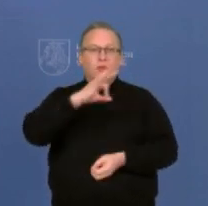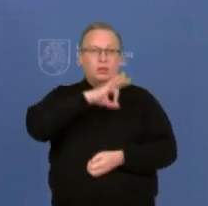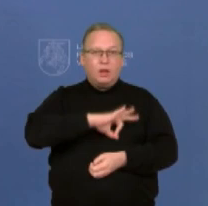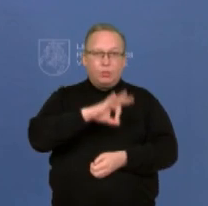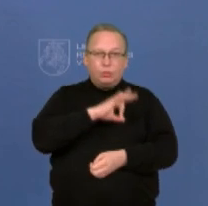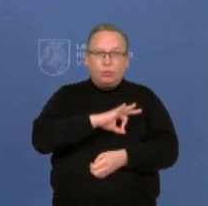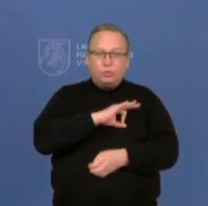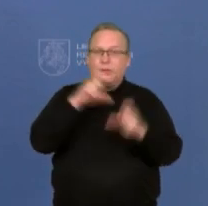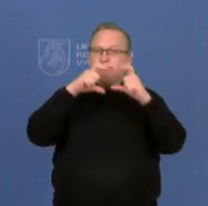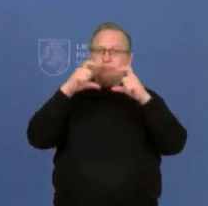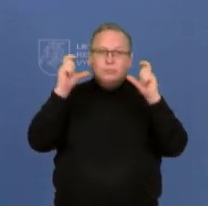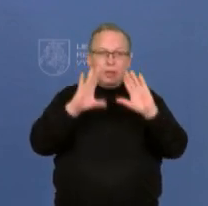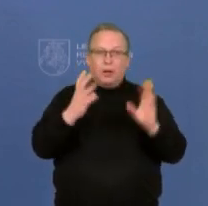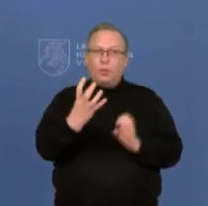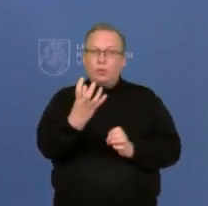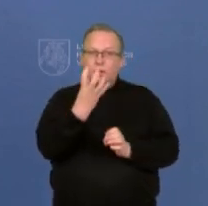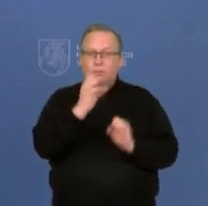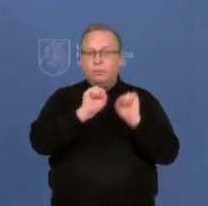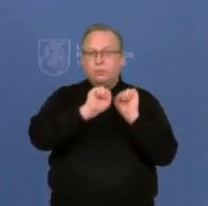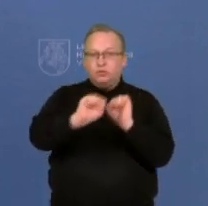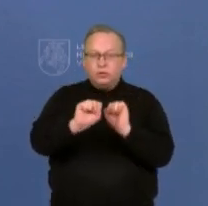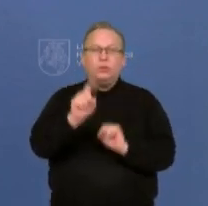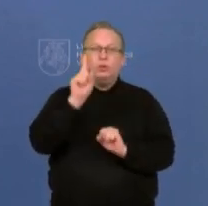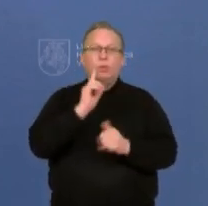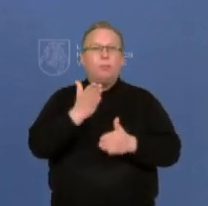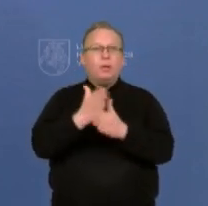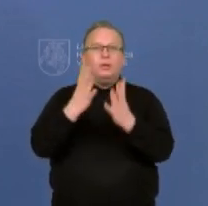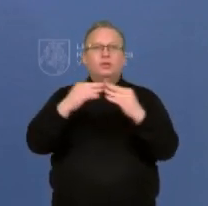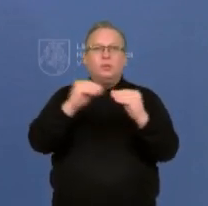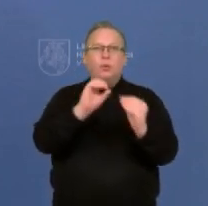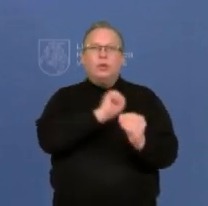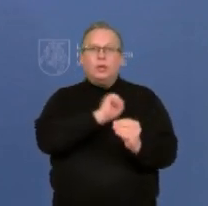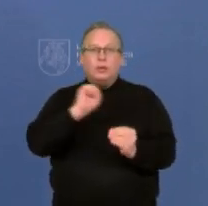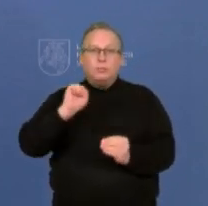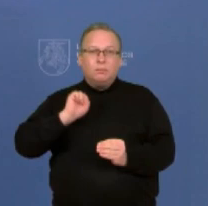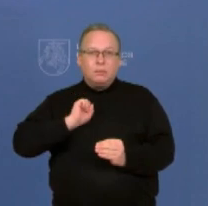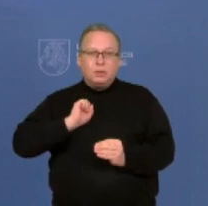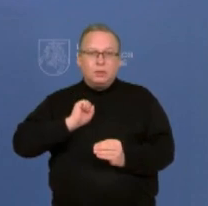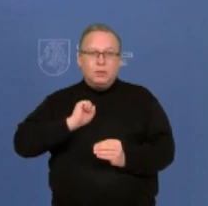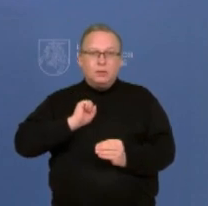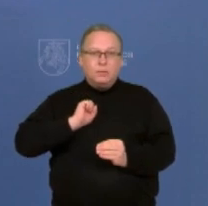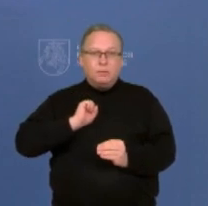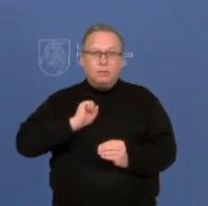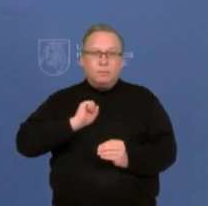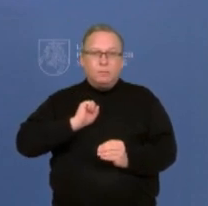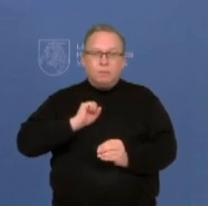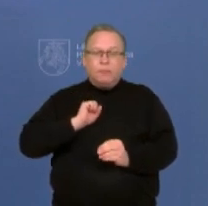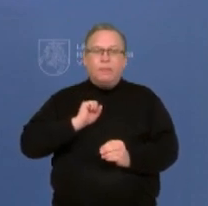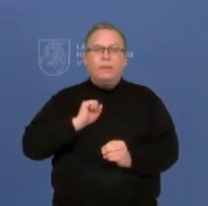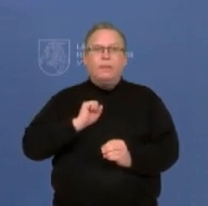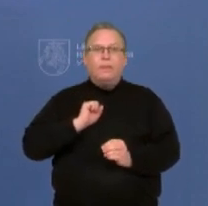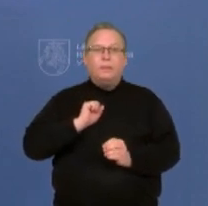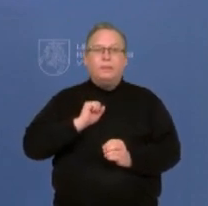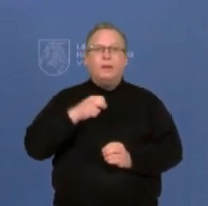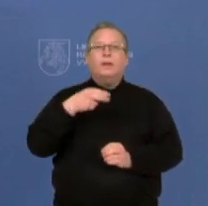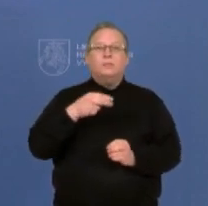respiratorius, norime padėti šeimos gydytojam ir NVSI, būtent žiūrės, kad